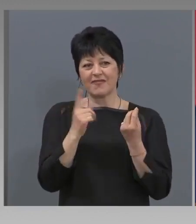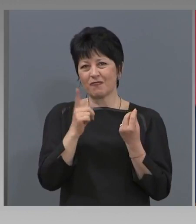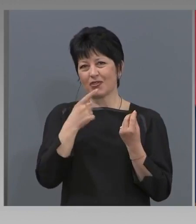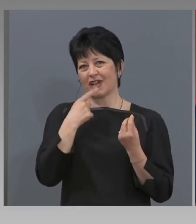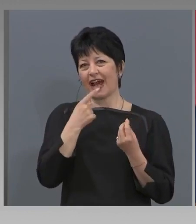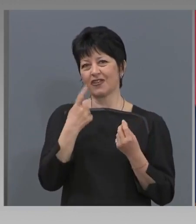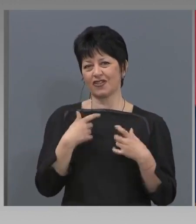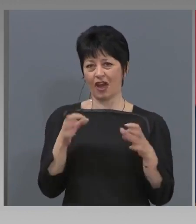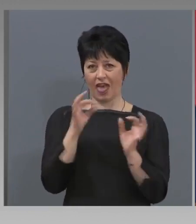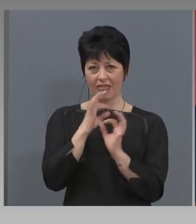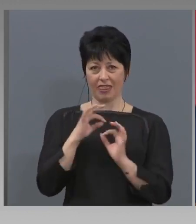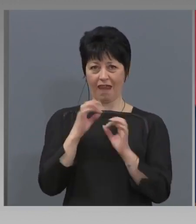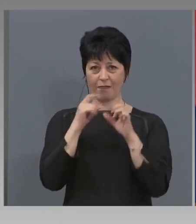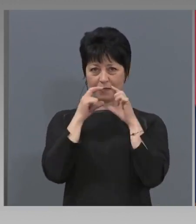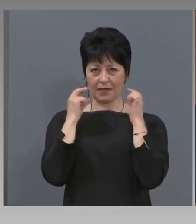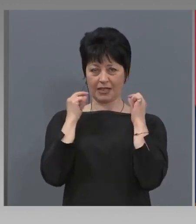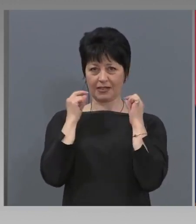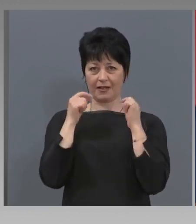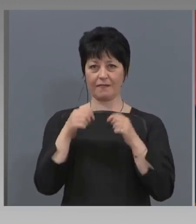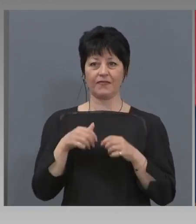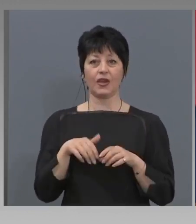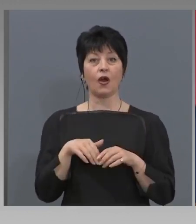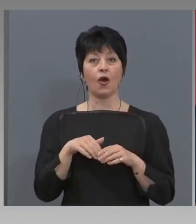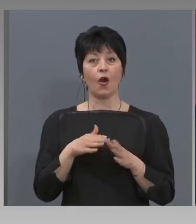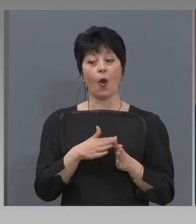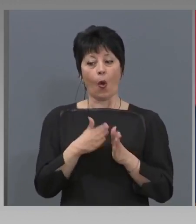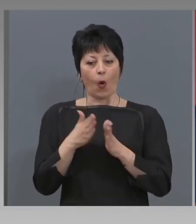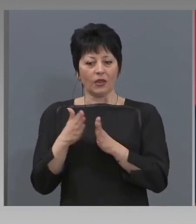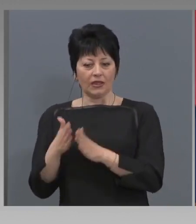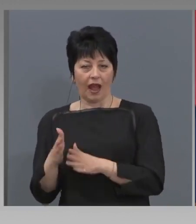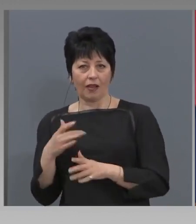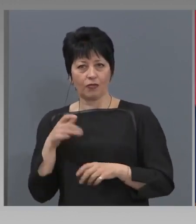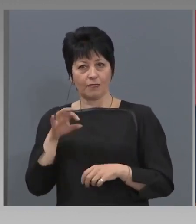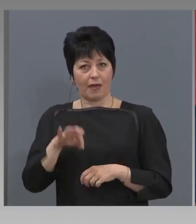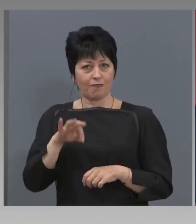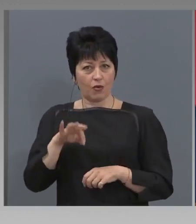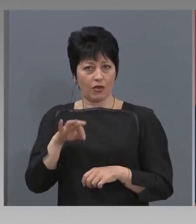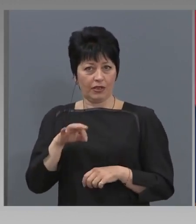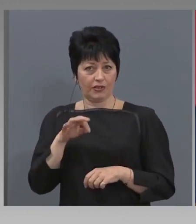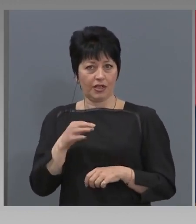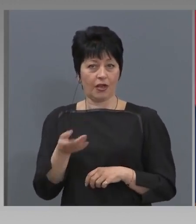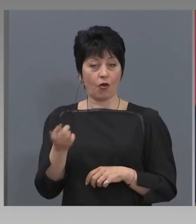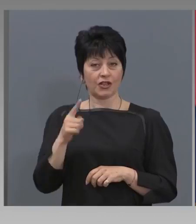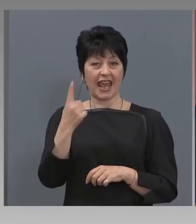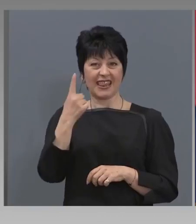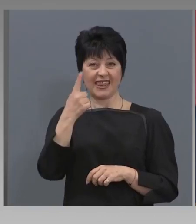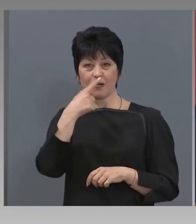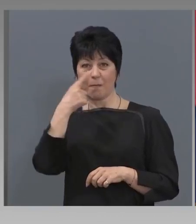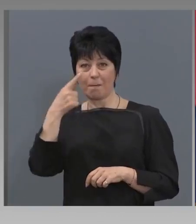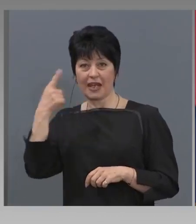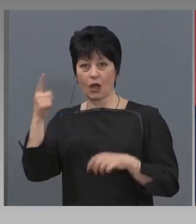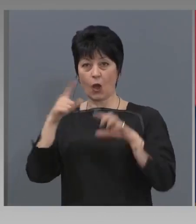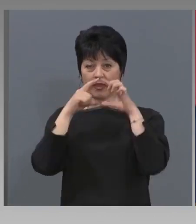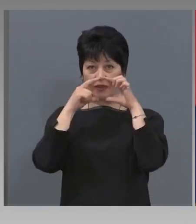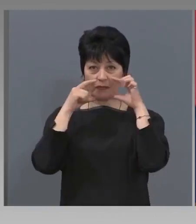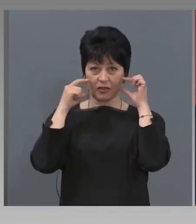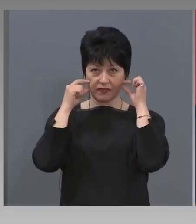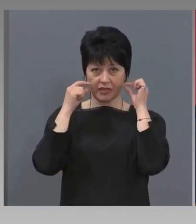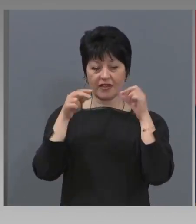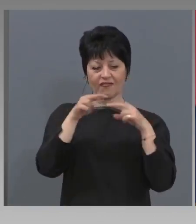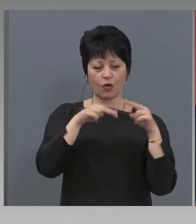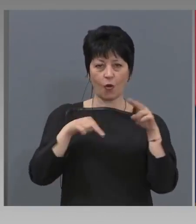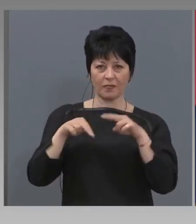отделно сме поръчали един милион маски. Още. Плюс и в комисията толкова. Плюс и фабриките